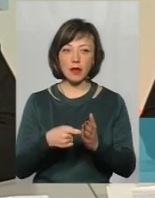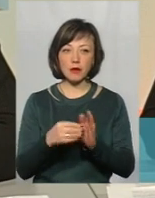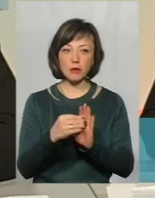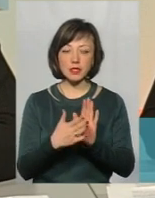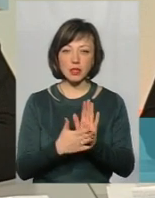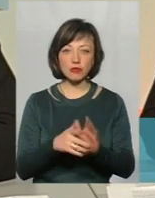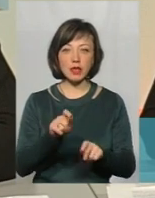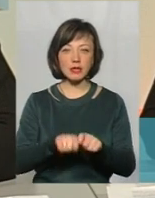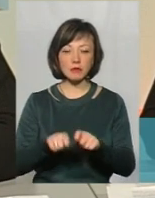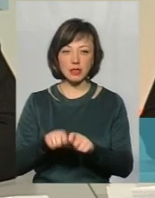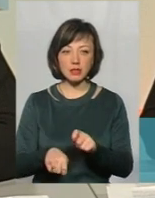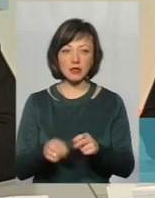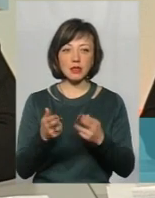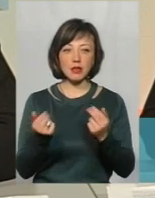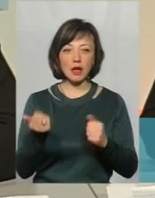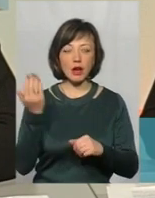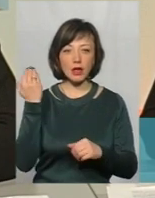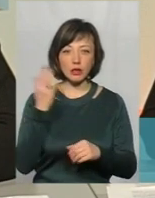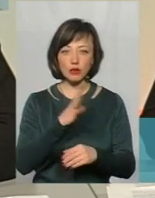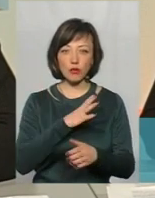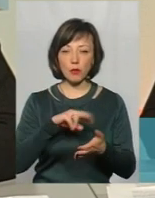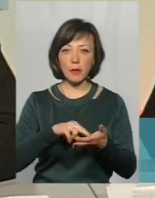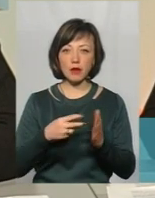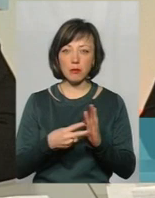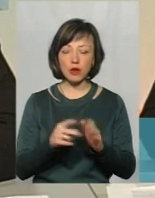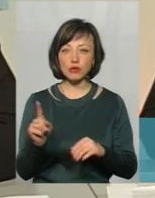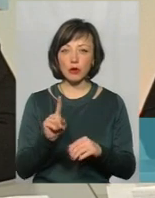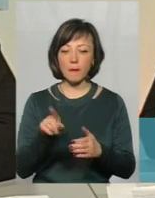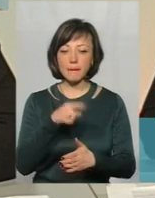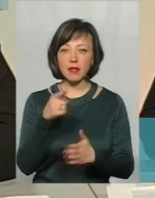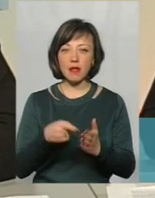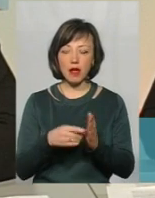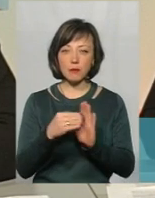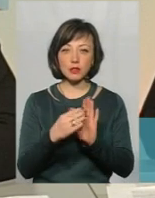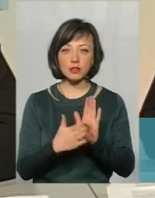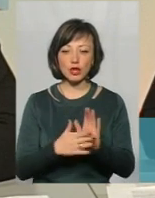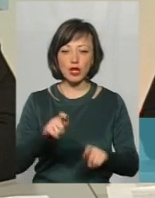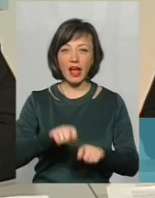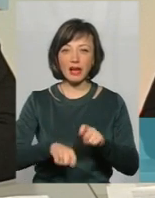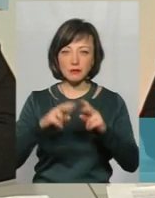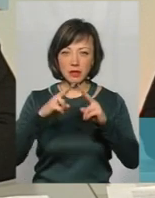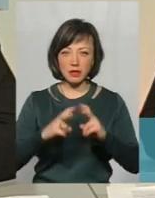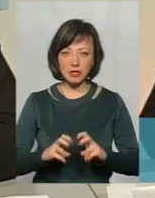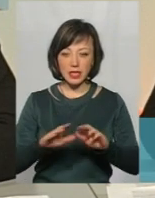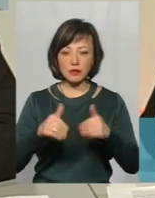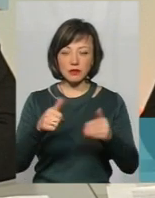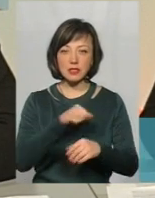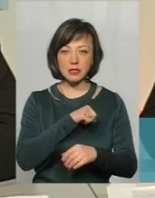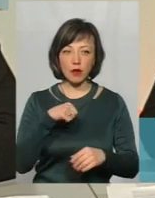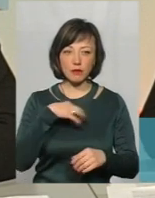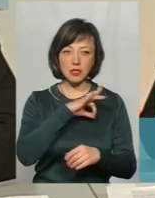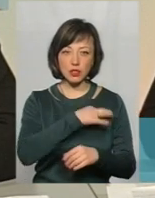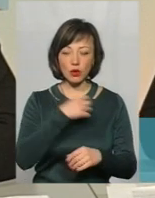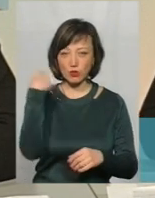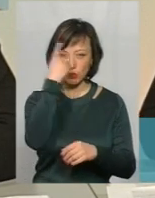експертизи. Так, якщо раніше було передбачено, що питання про призначення експертизи ініціював сам слідчий, особисто